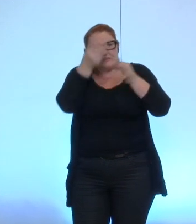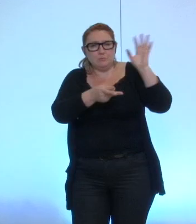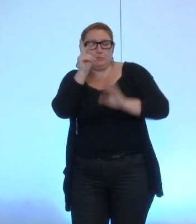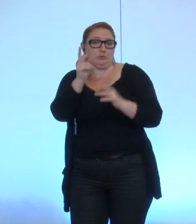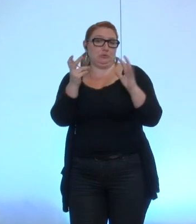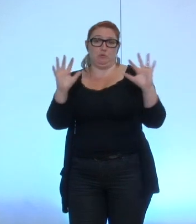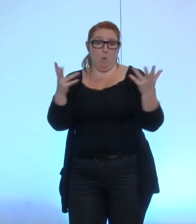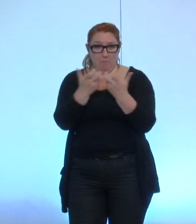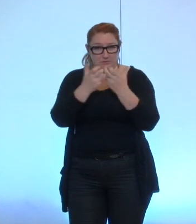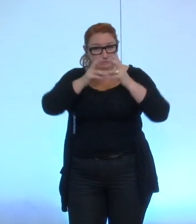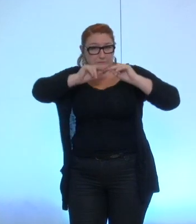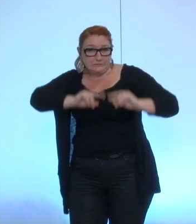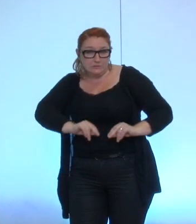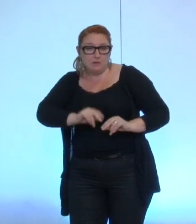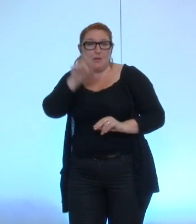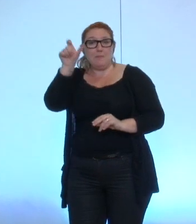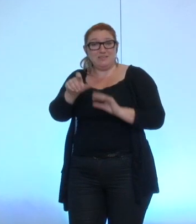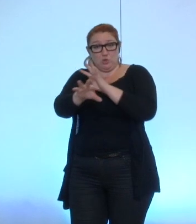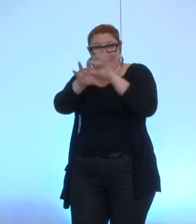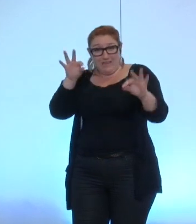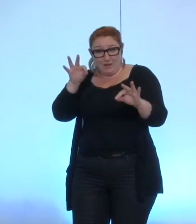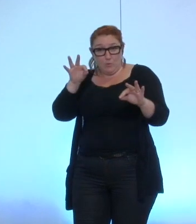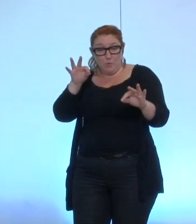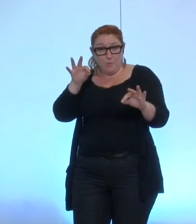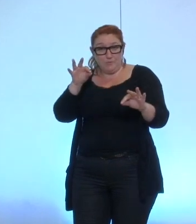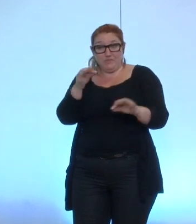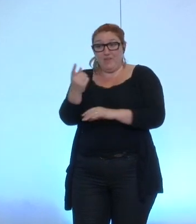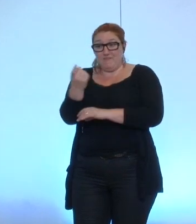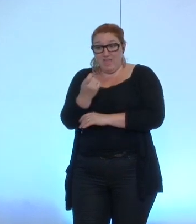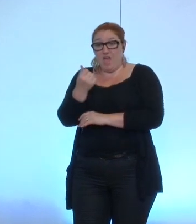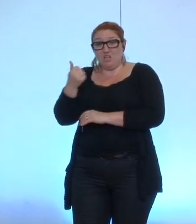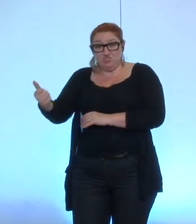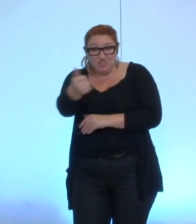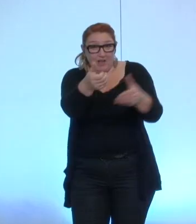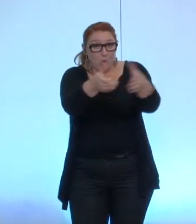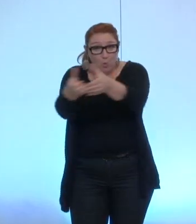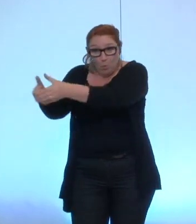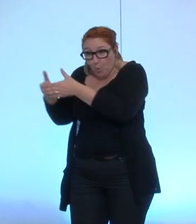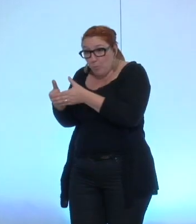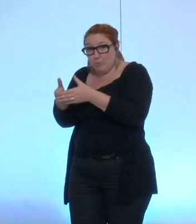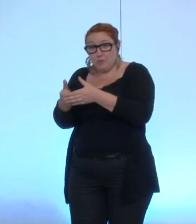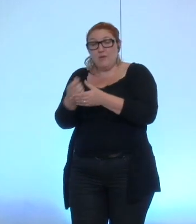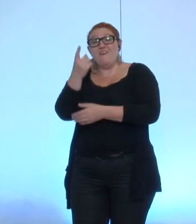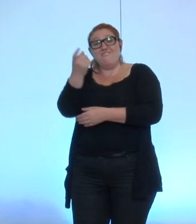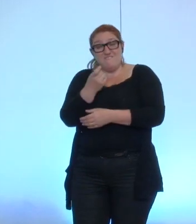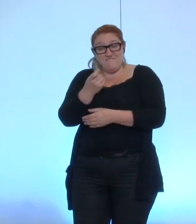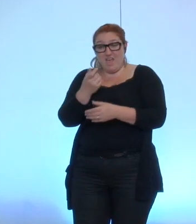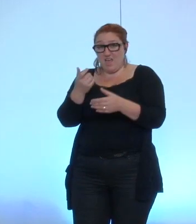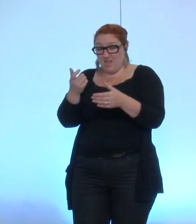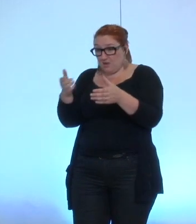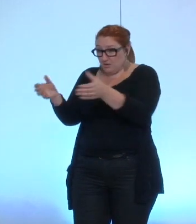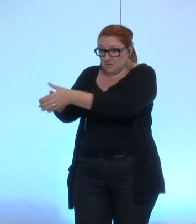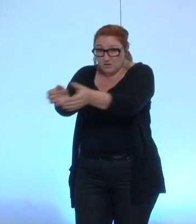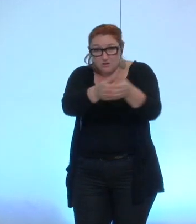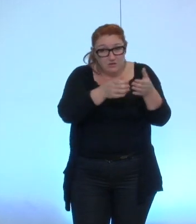exemple que l'on prendra un élu dans chaque groupe de chaque opposition ou un élu dans chaque groupe d'opposition que personne ne